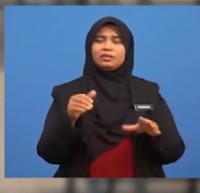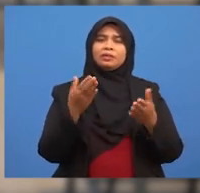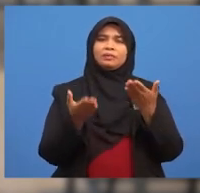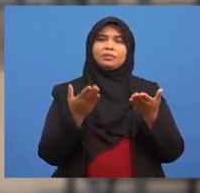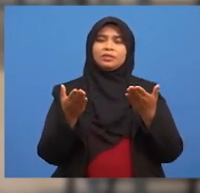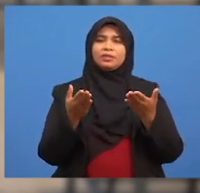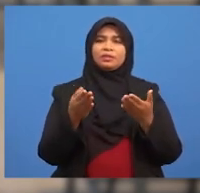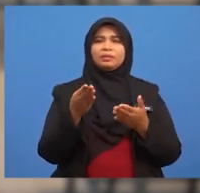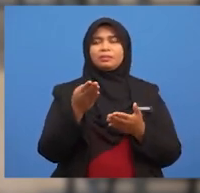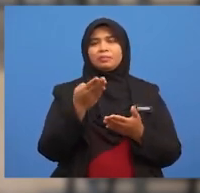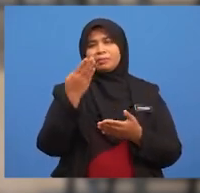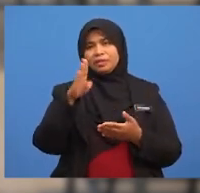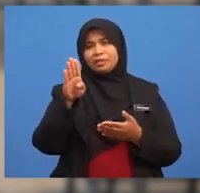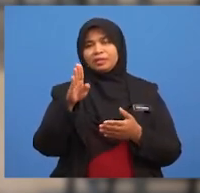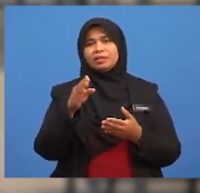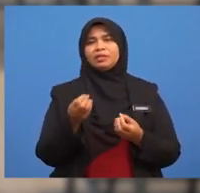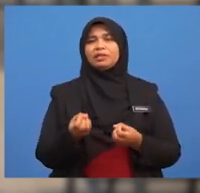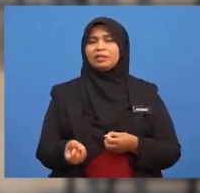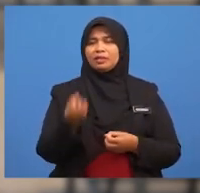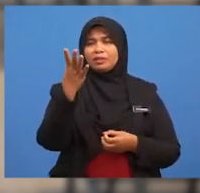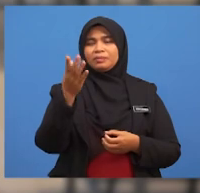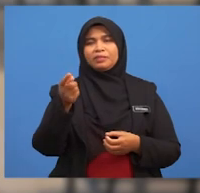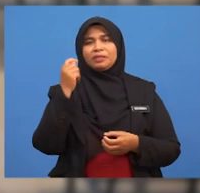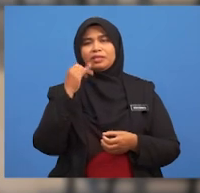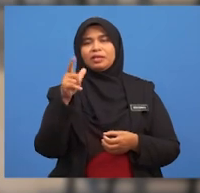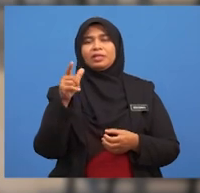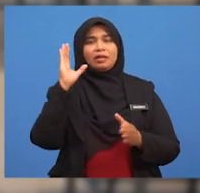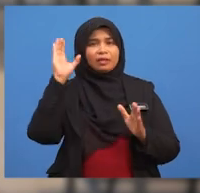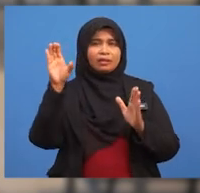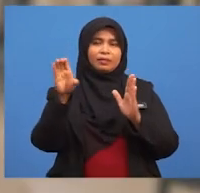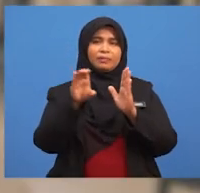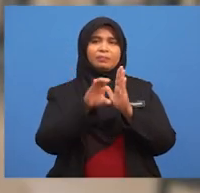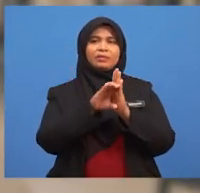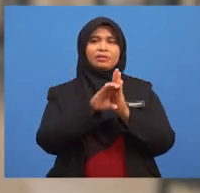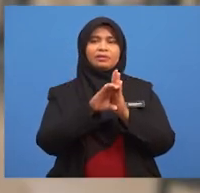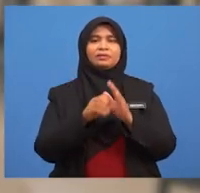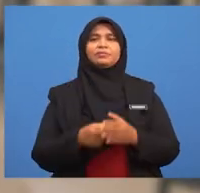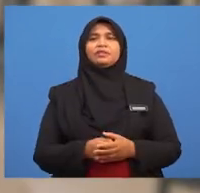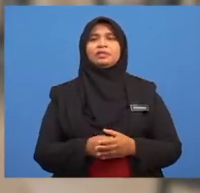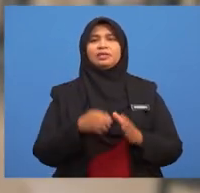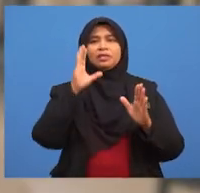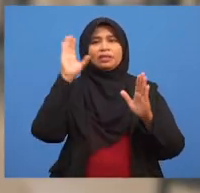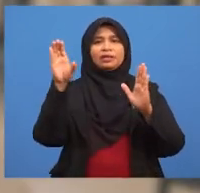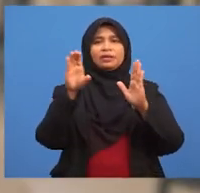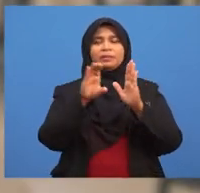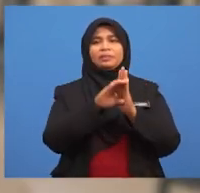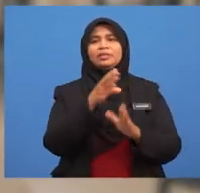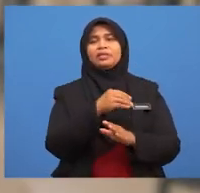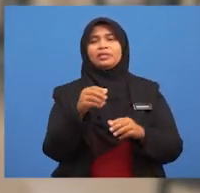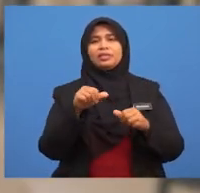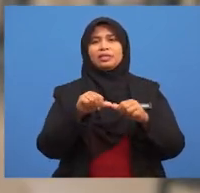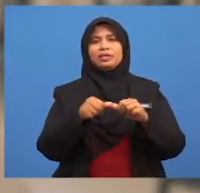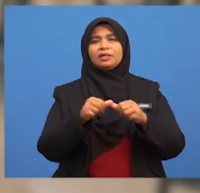bagi lambungan tadi ialah gambar Gambar dan angka ini